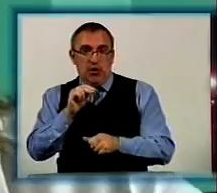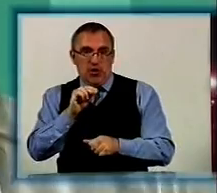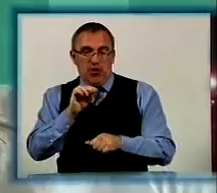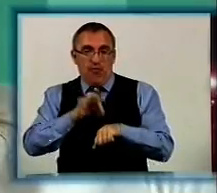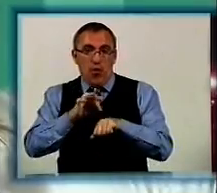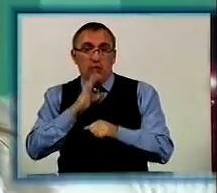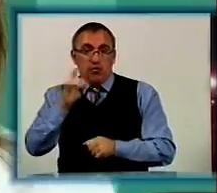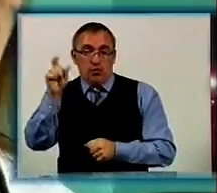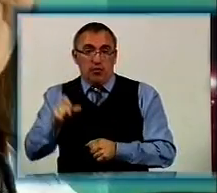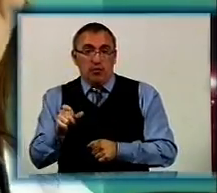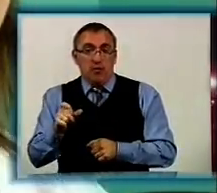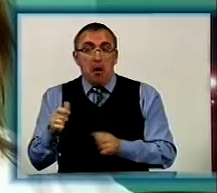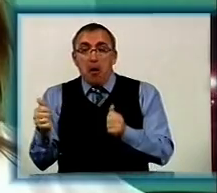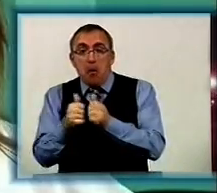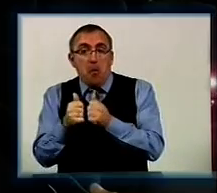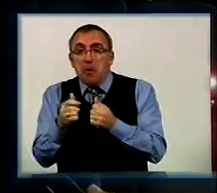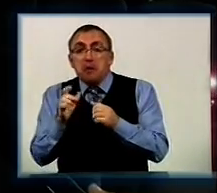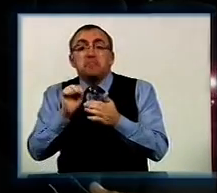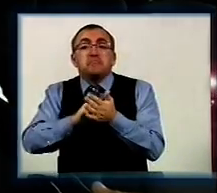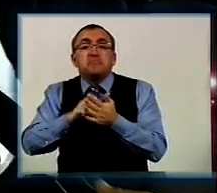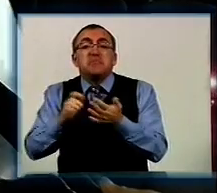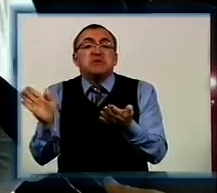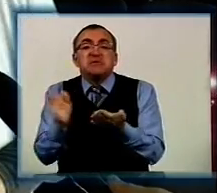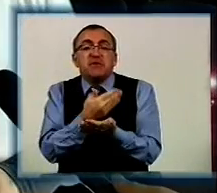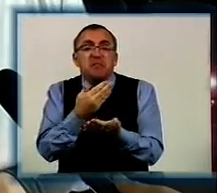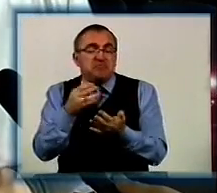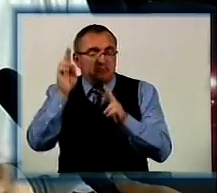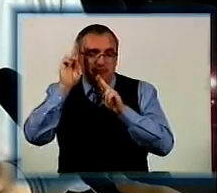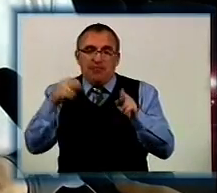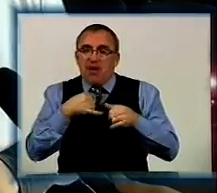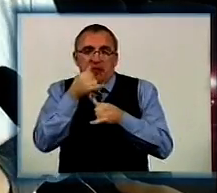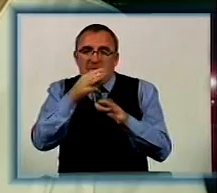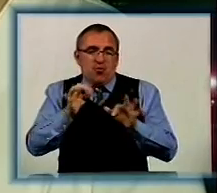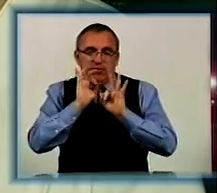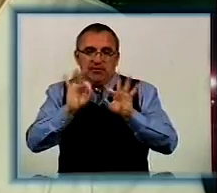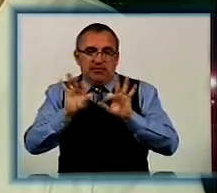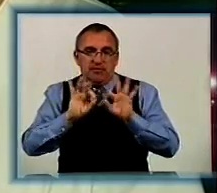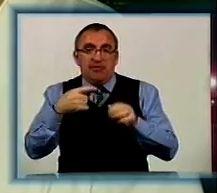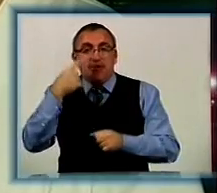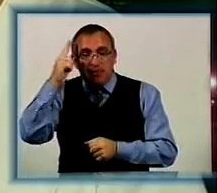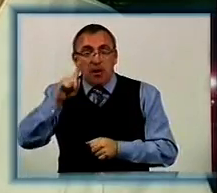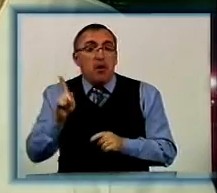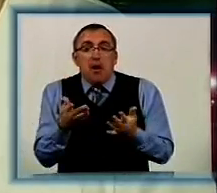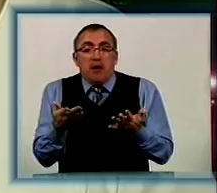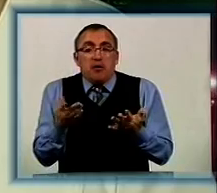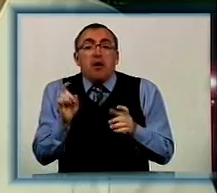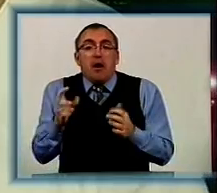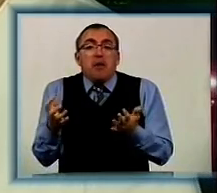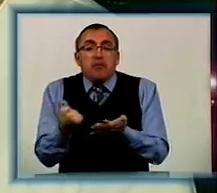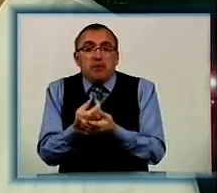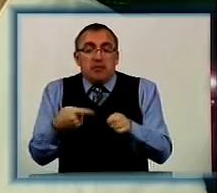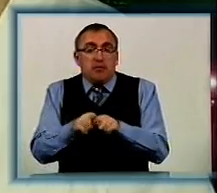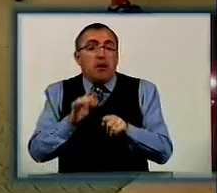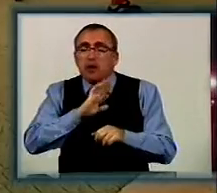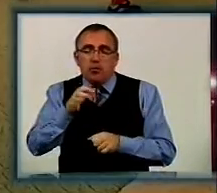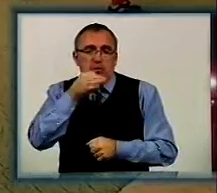Причину звільнення колеги не називають. Я не знаю, це я не можу вам сказати. Я знаю, чому так вийшло, але не буду відповідати